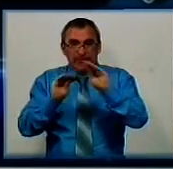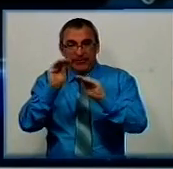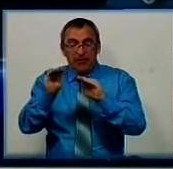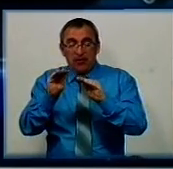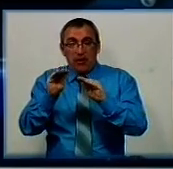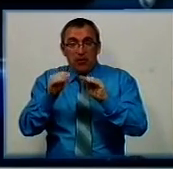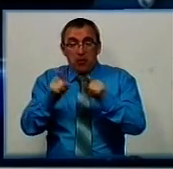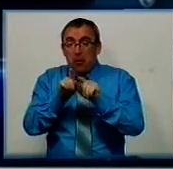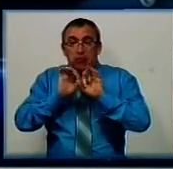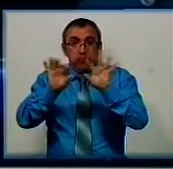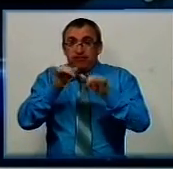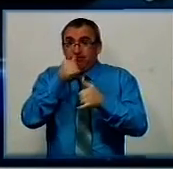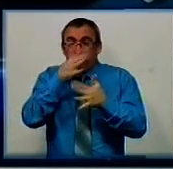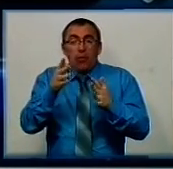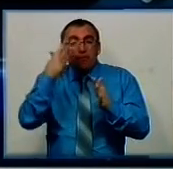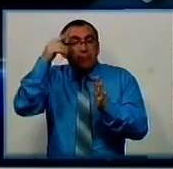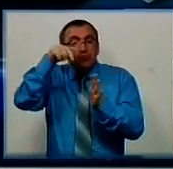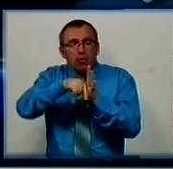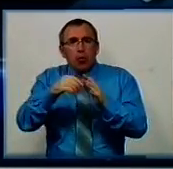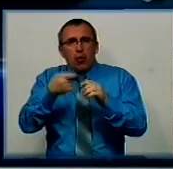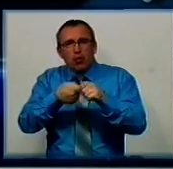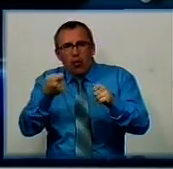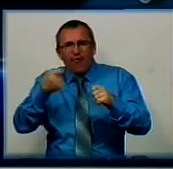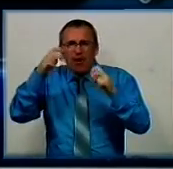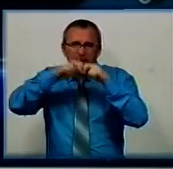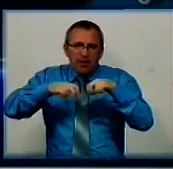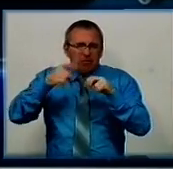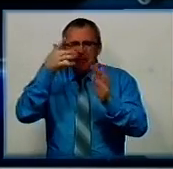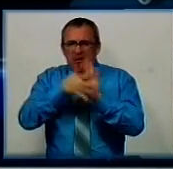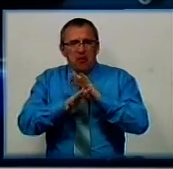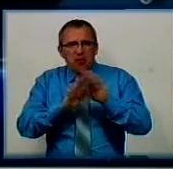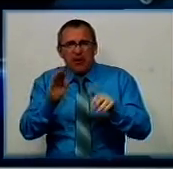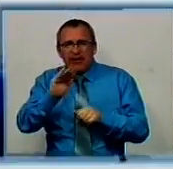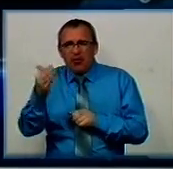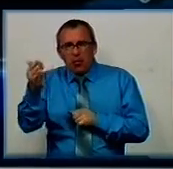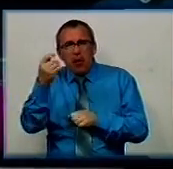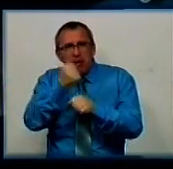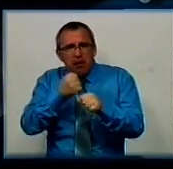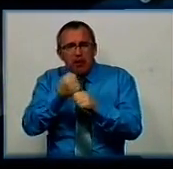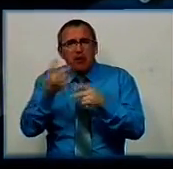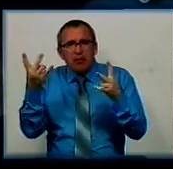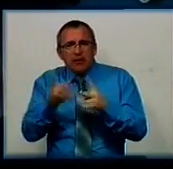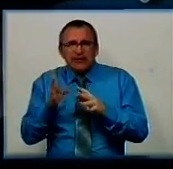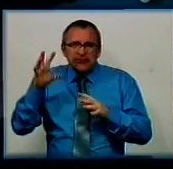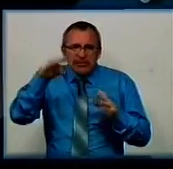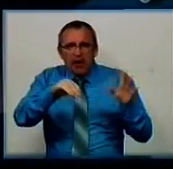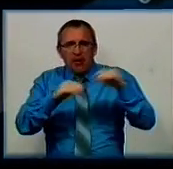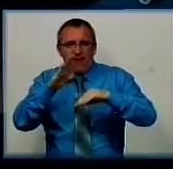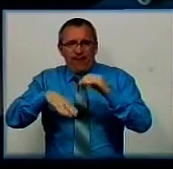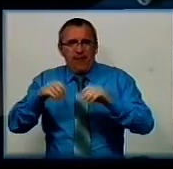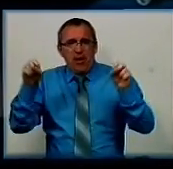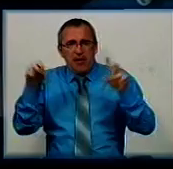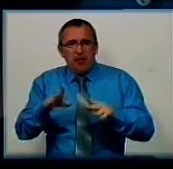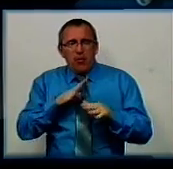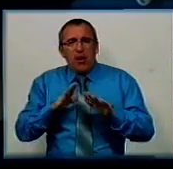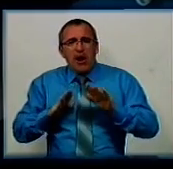спочатку пояснити, в чому суть. Ми дуже довго розбиралися, ми ніяк не могли зрозуміти дитячу цю наробку, тому потрібно було залучати інших фахівців. У нас